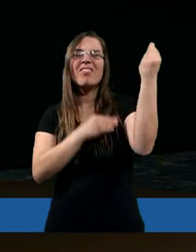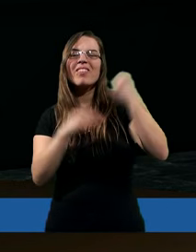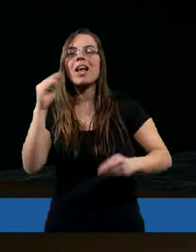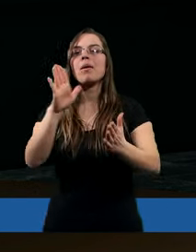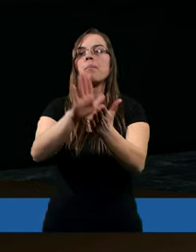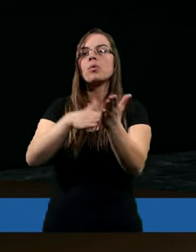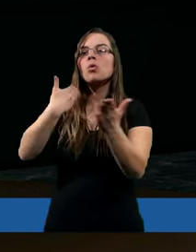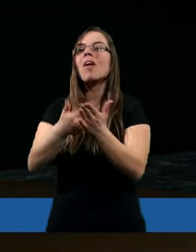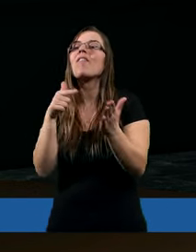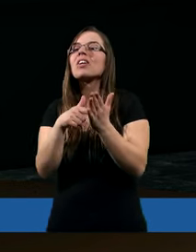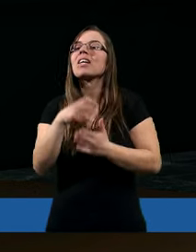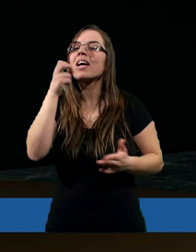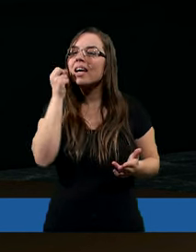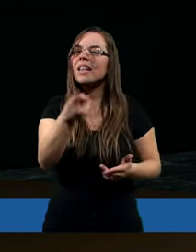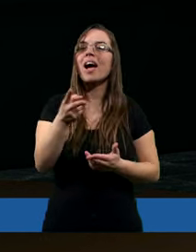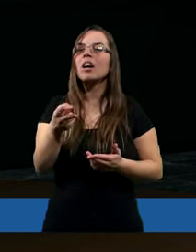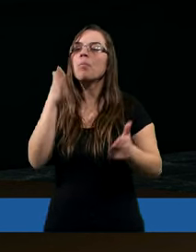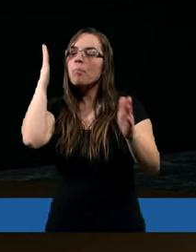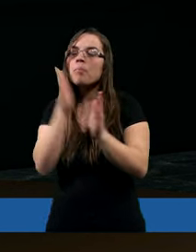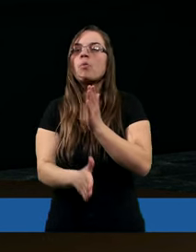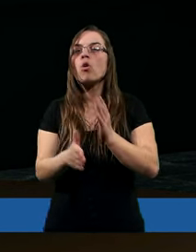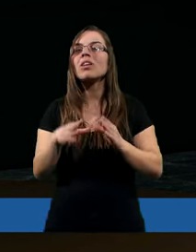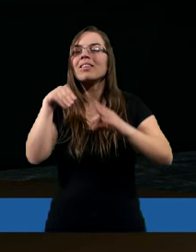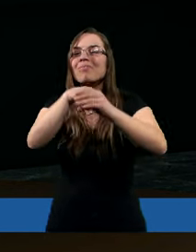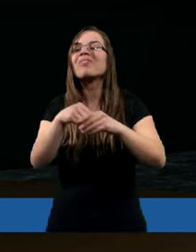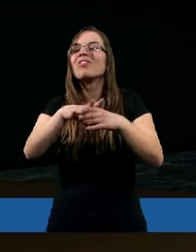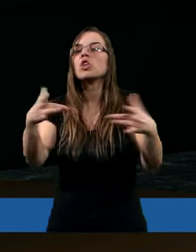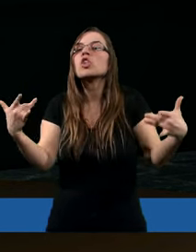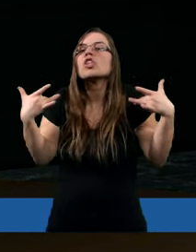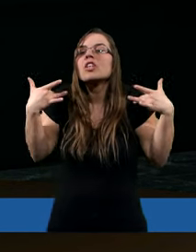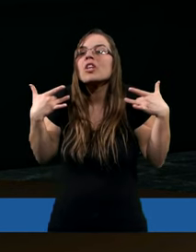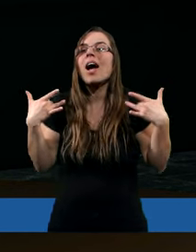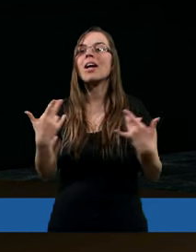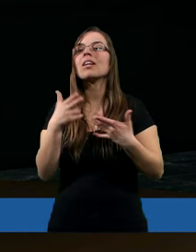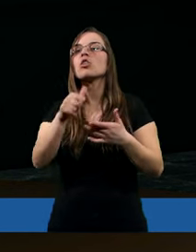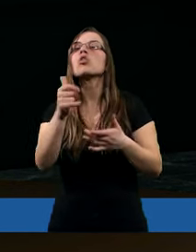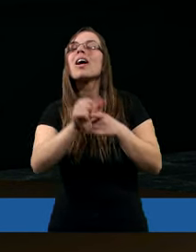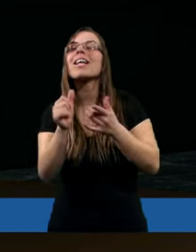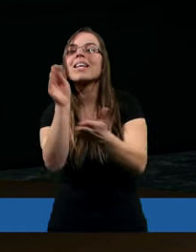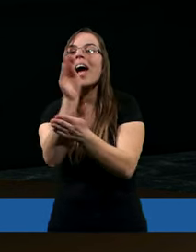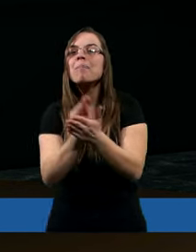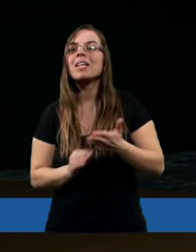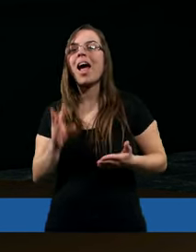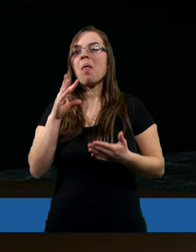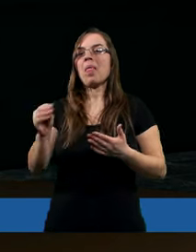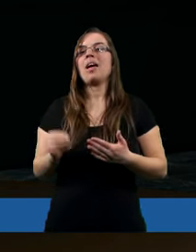wielkim przykładem właśnie takiego prostego wdrożenia w życie, co tu jest napisane.